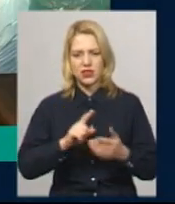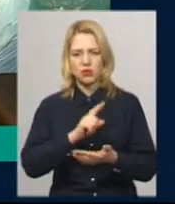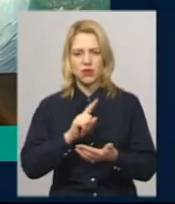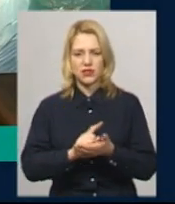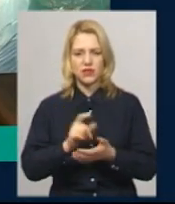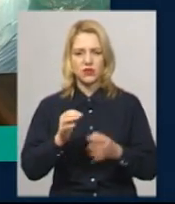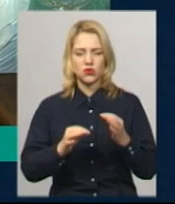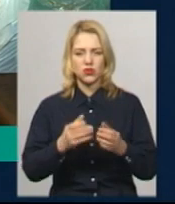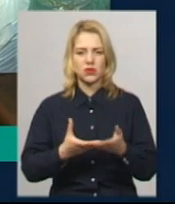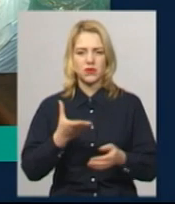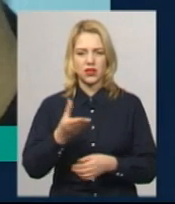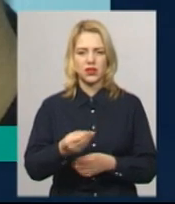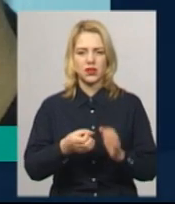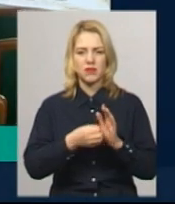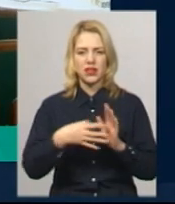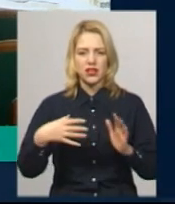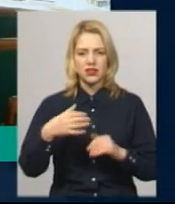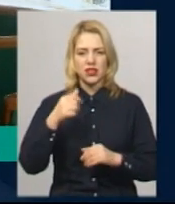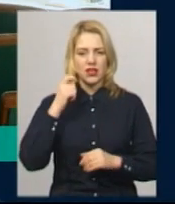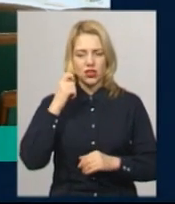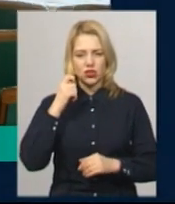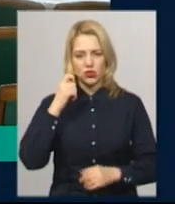районний суд батьків 15-річного хлопця.